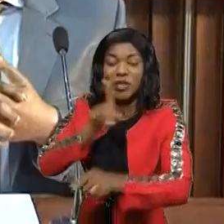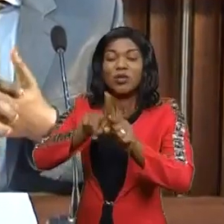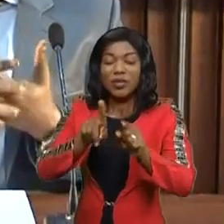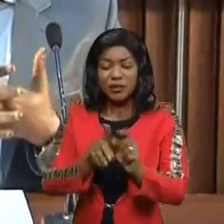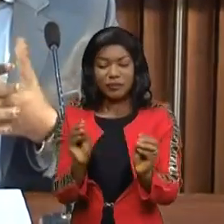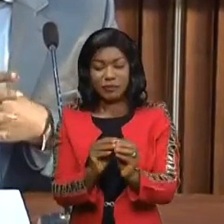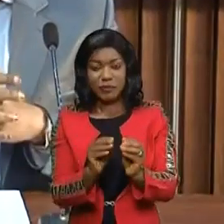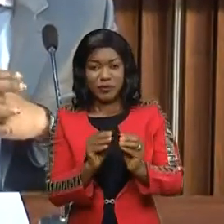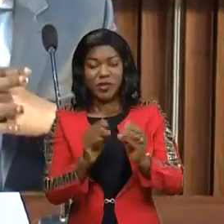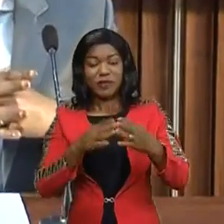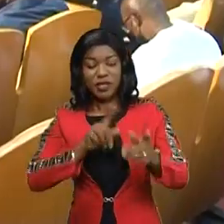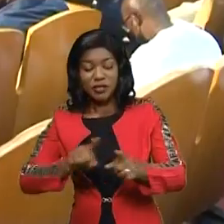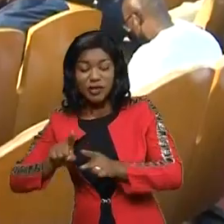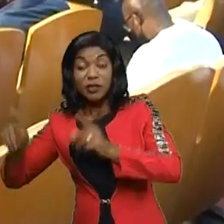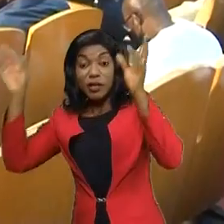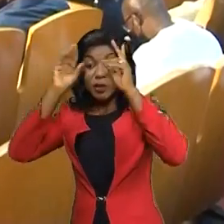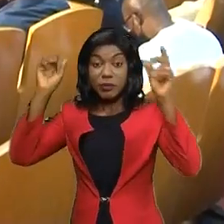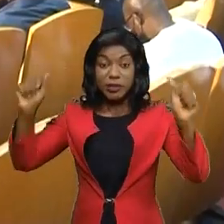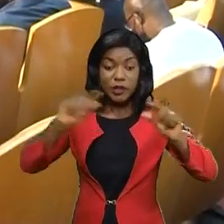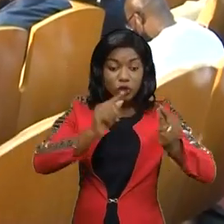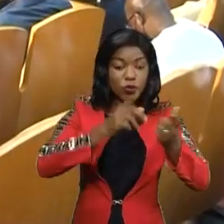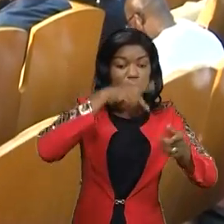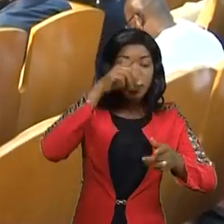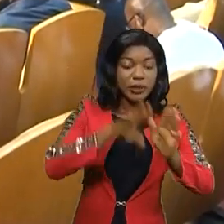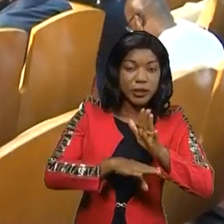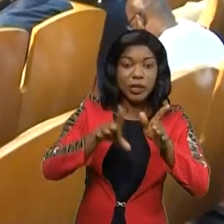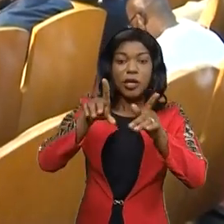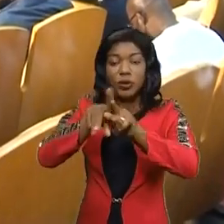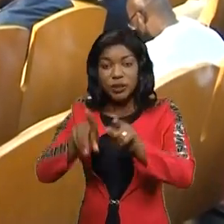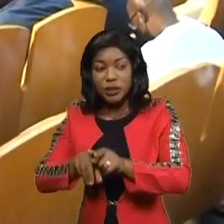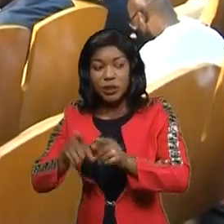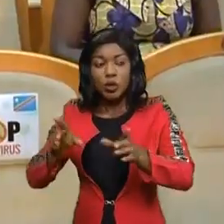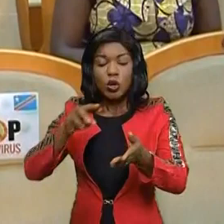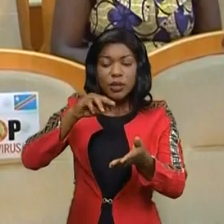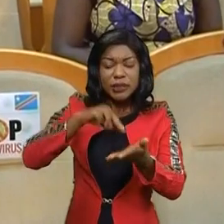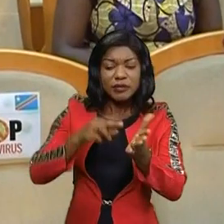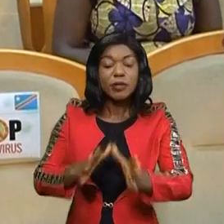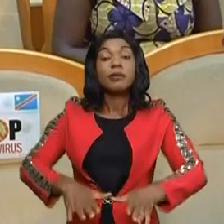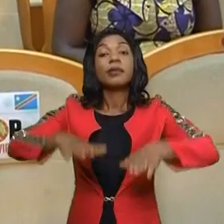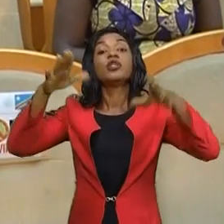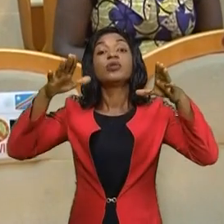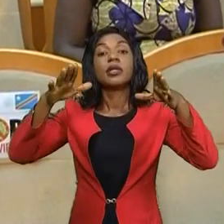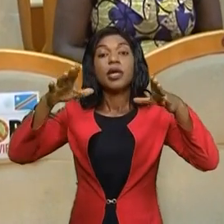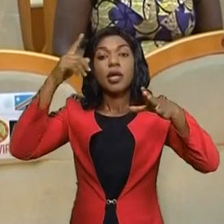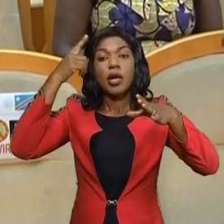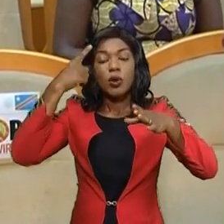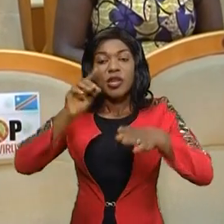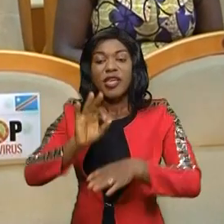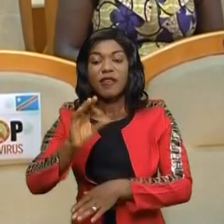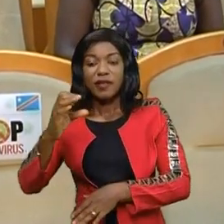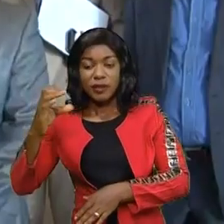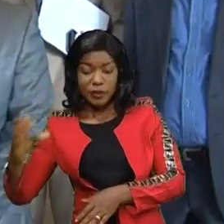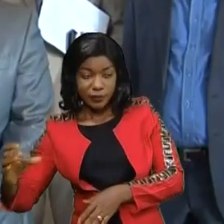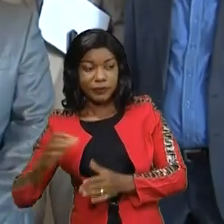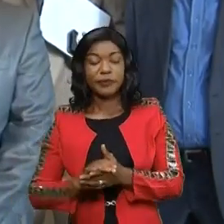une réunion avec les différents présidents des groupes parlementaires qui étaient jadis majoritairement du Front commun pour le Congo. Nous avons